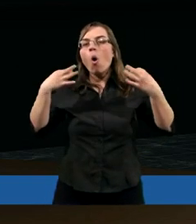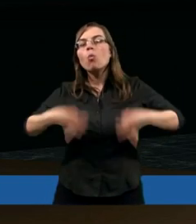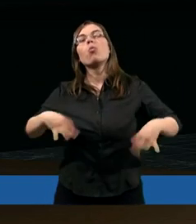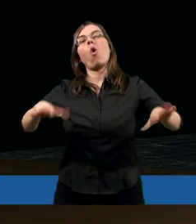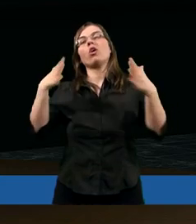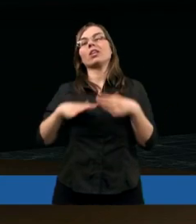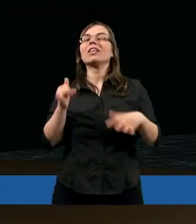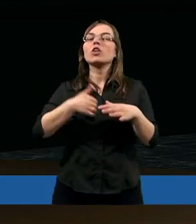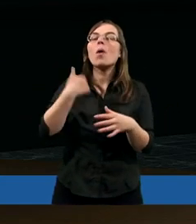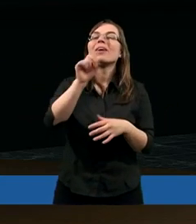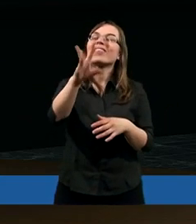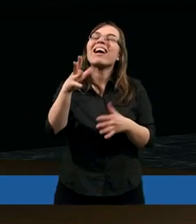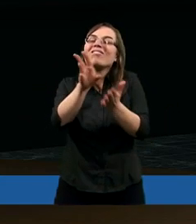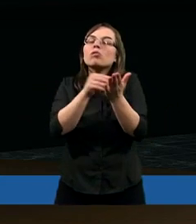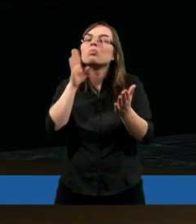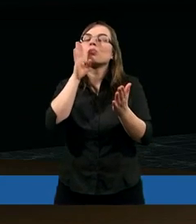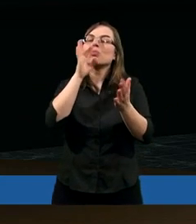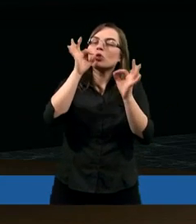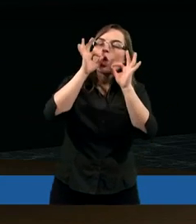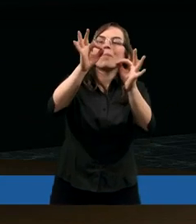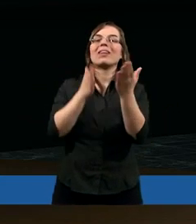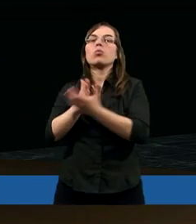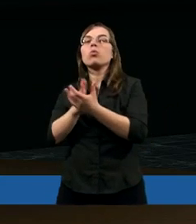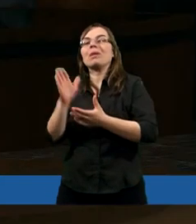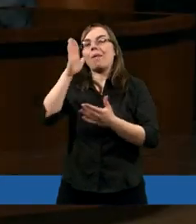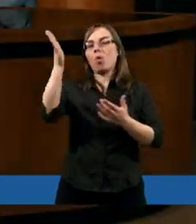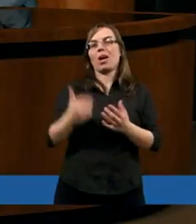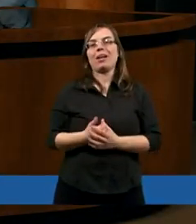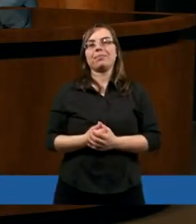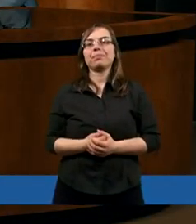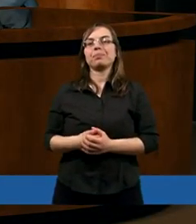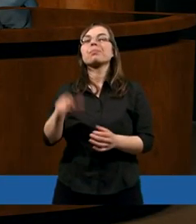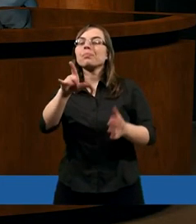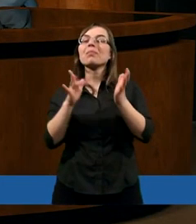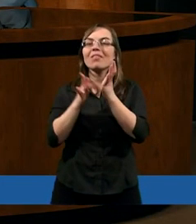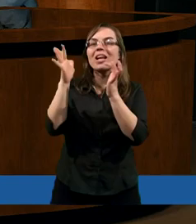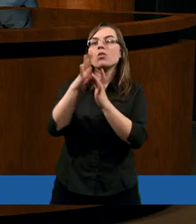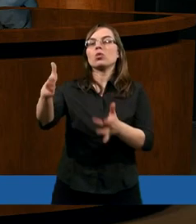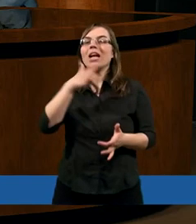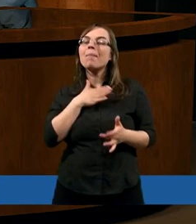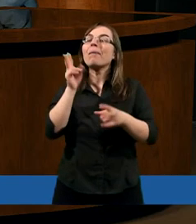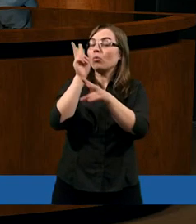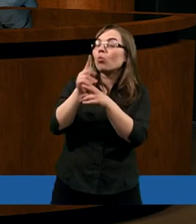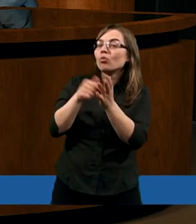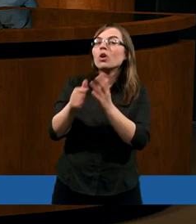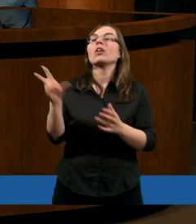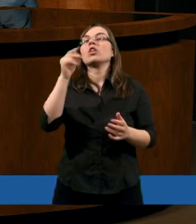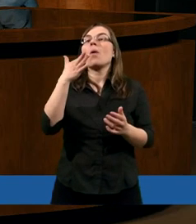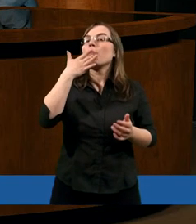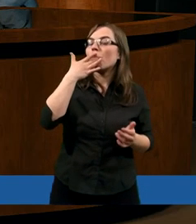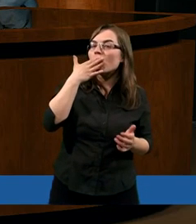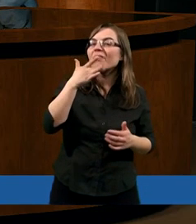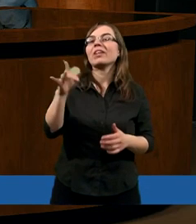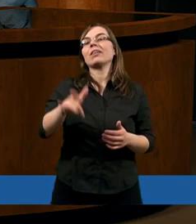właśnie ten taki wzór służby. Na pewno w Panu Jezusie mamy najlepszy wzór. Możemy